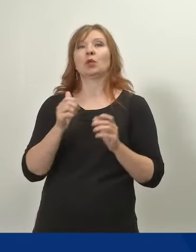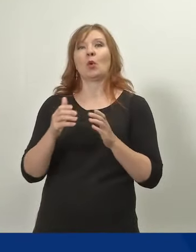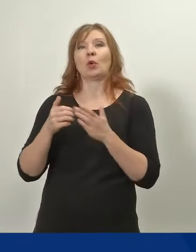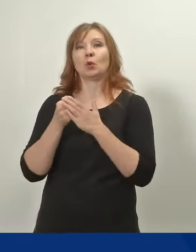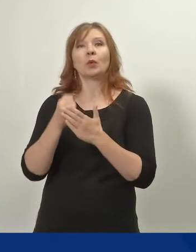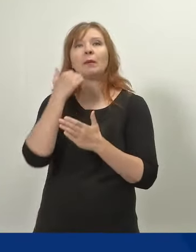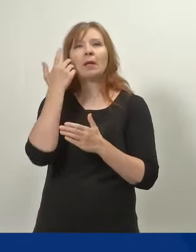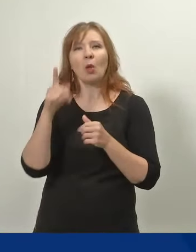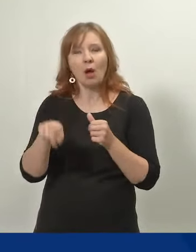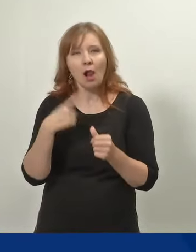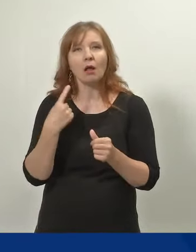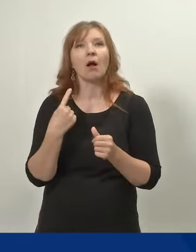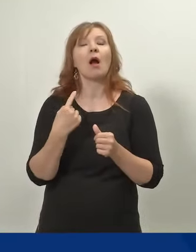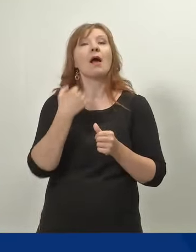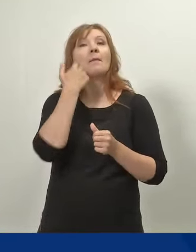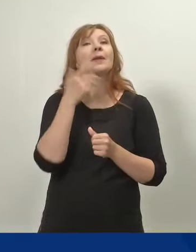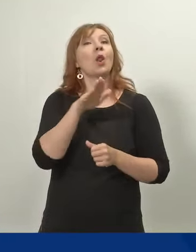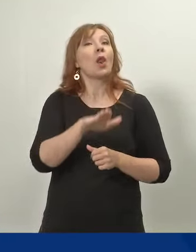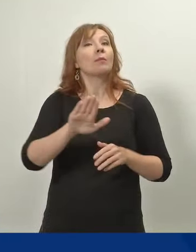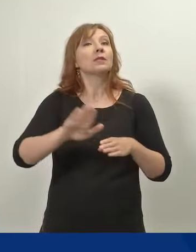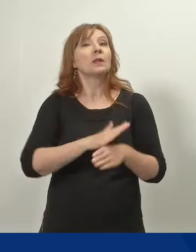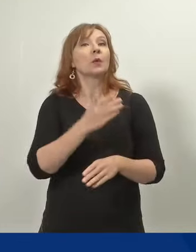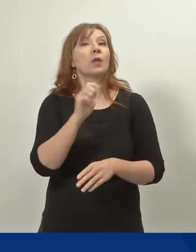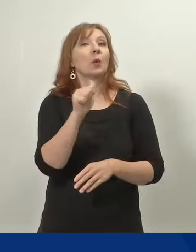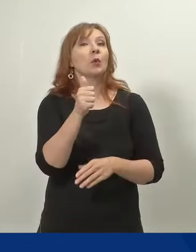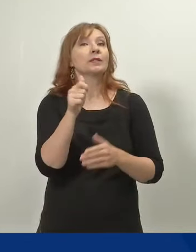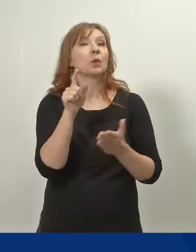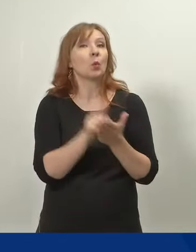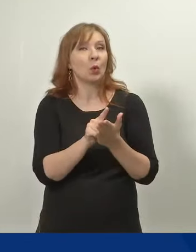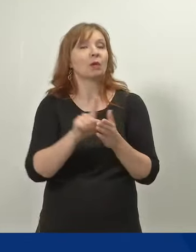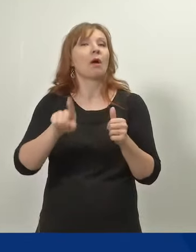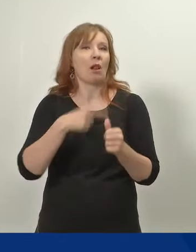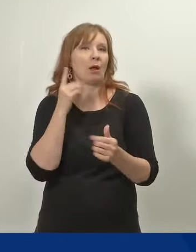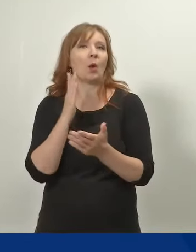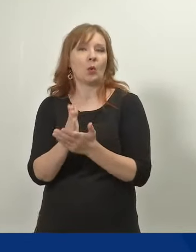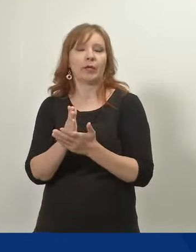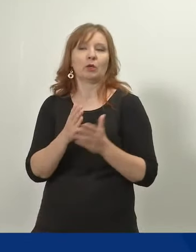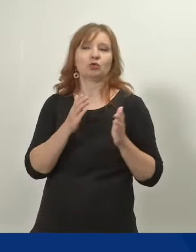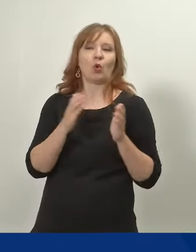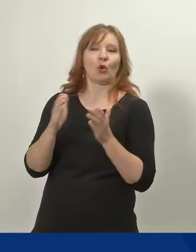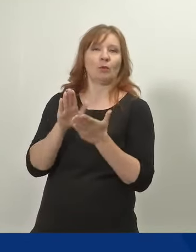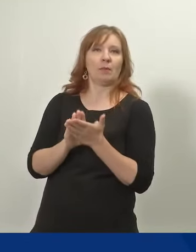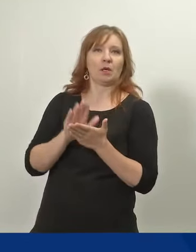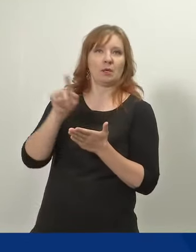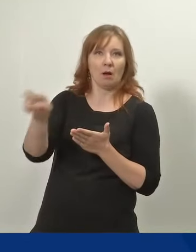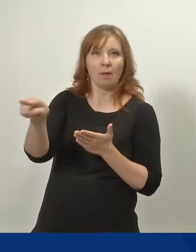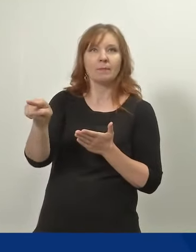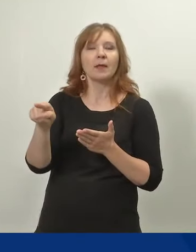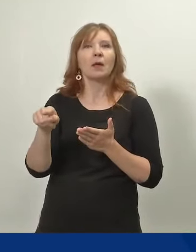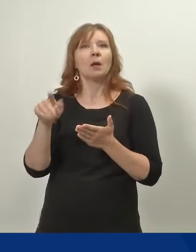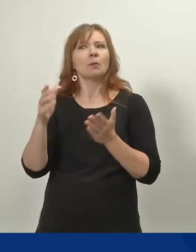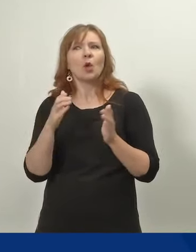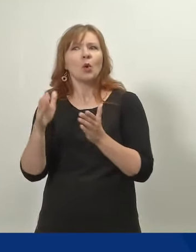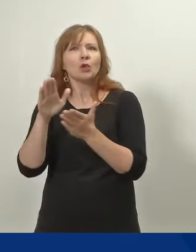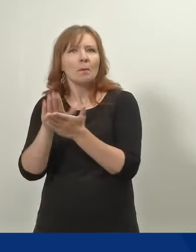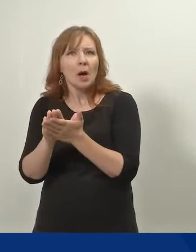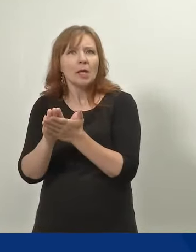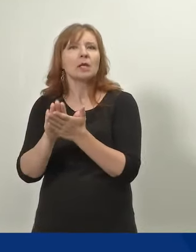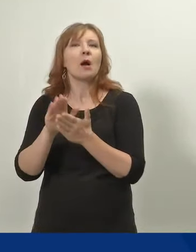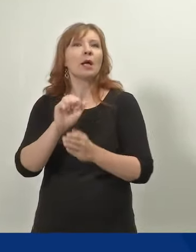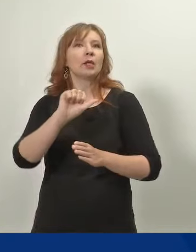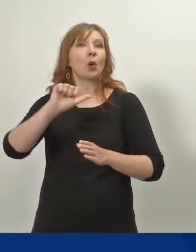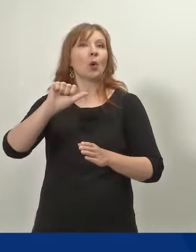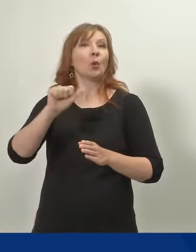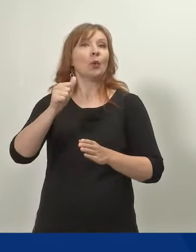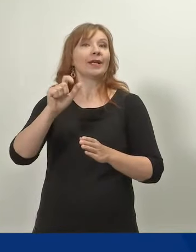alusta, jona lapsi täyttää yhdeksän kuukautta. Edelleen varhaiskasvatuspaikan voi kuitenkin saada jo ennen lapsen